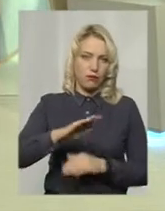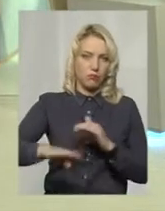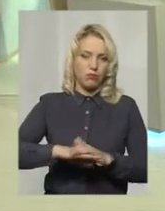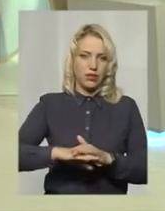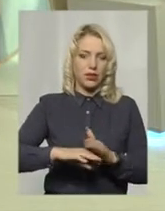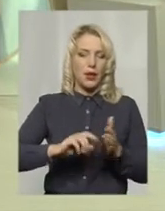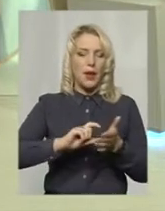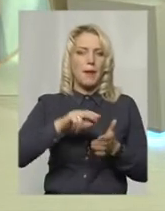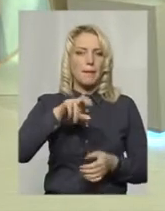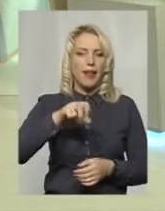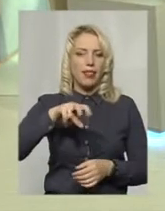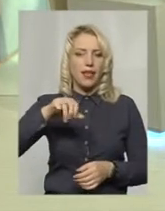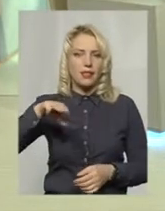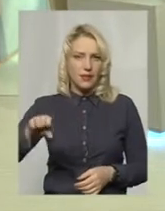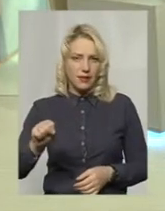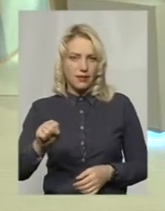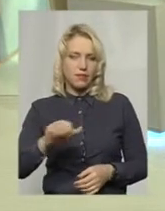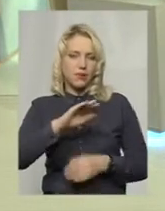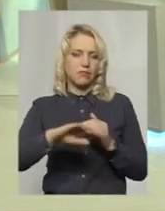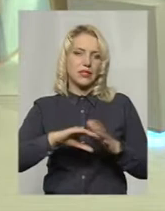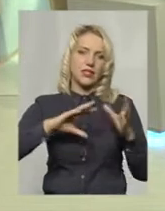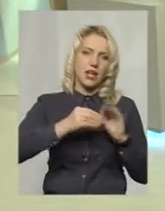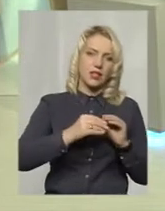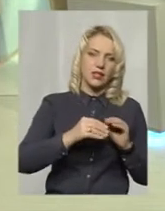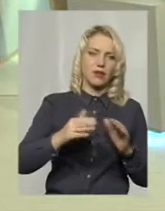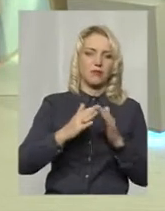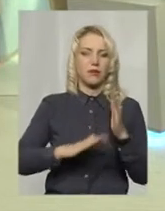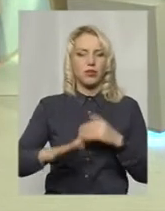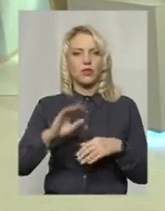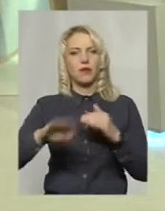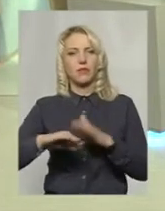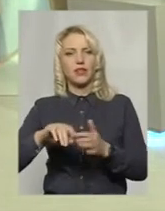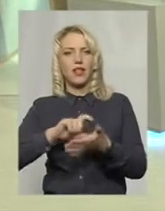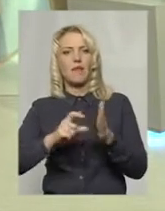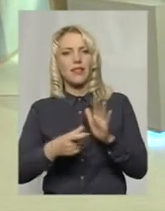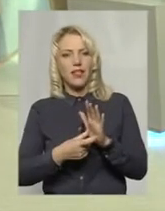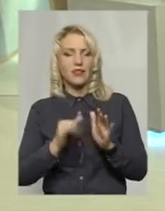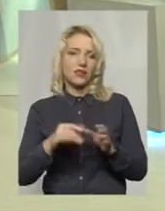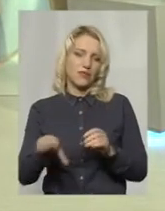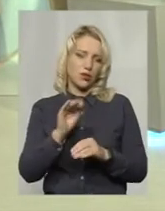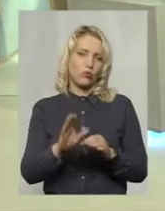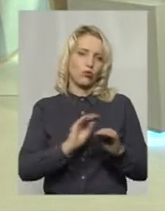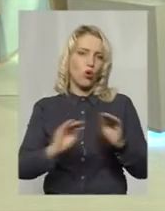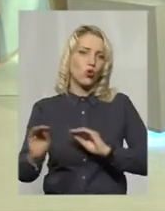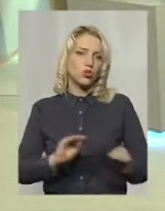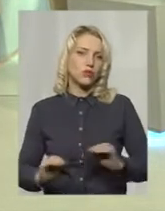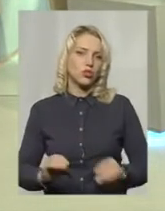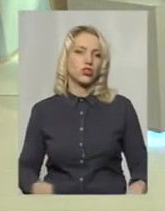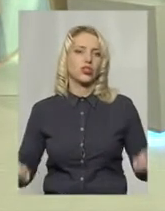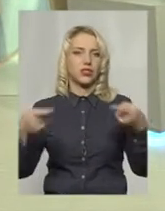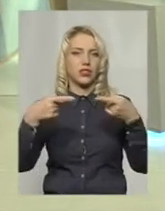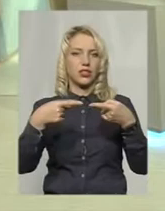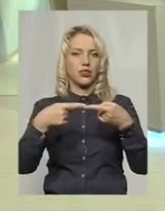палатні приміщення, під загальні приміщення, під лікарські кабінети. Відповідно, будуть всі розміщені згідно